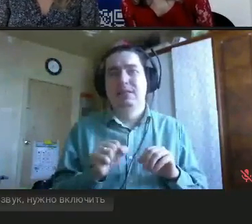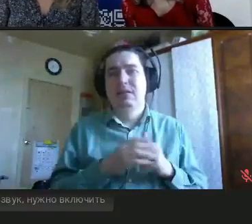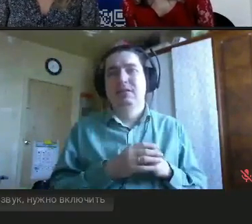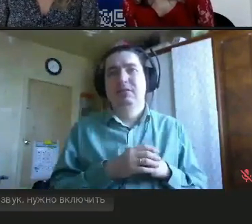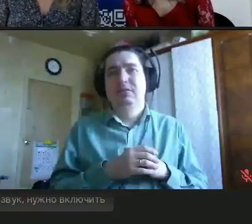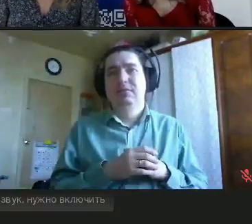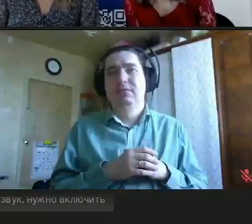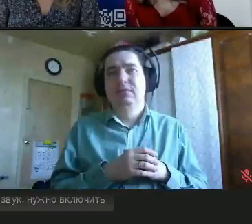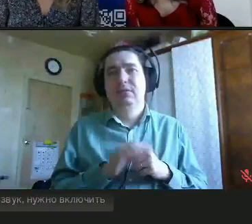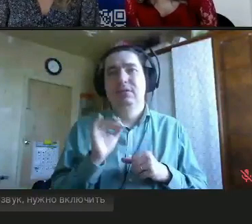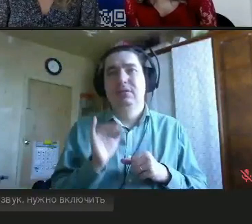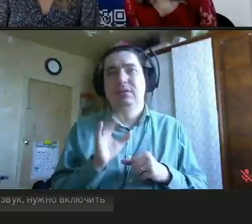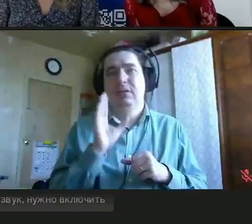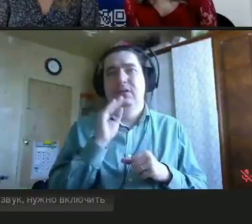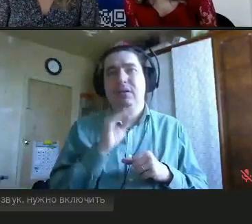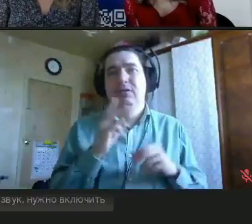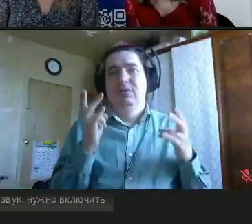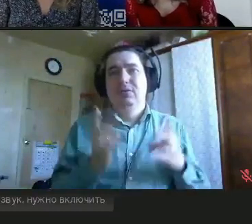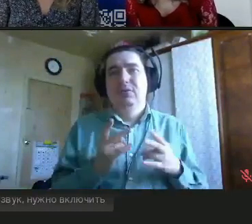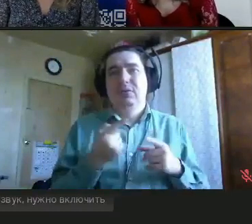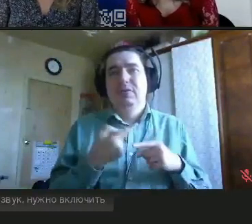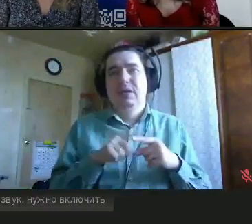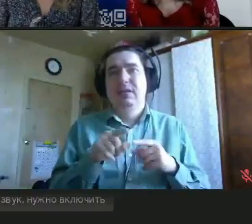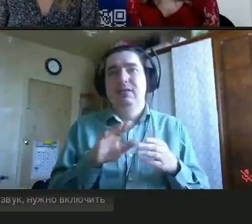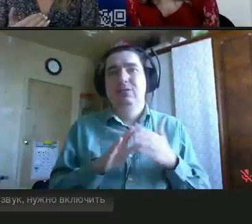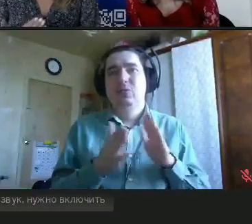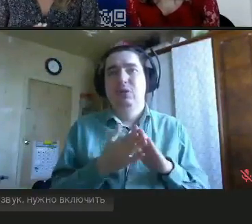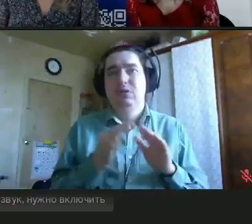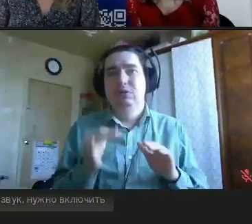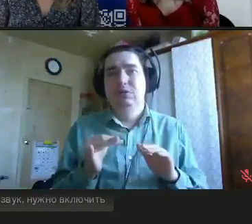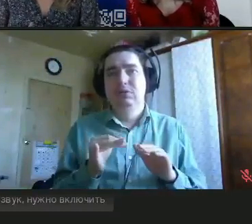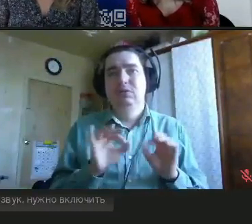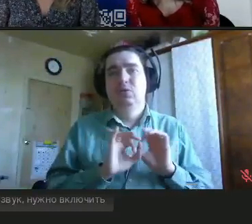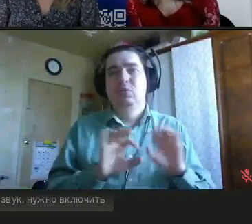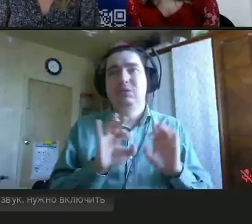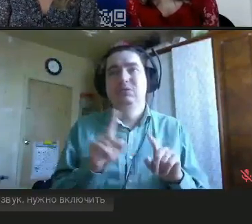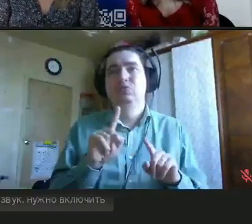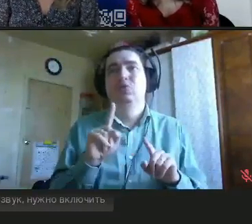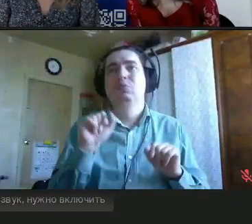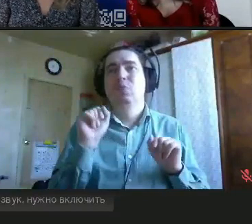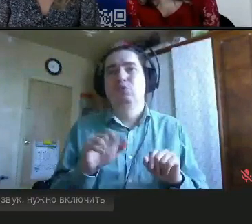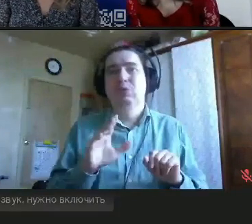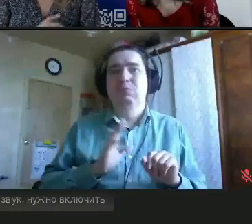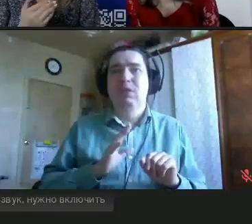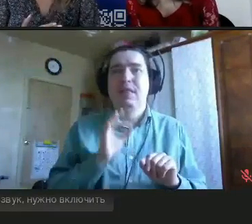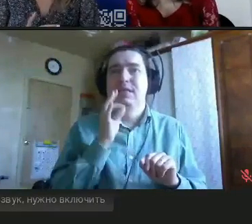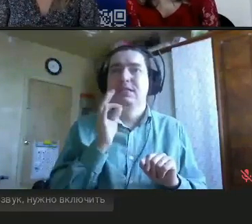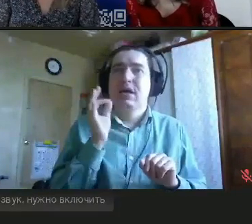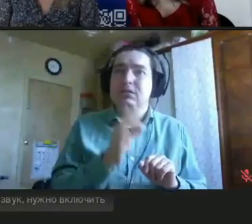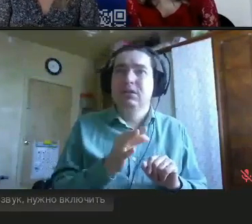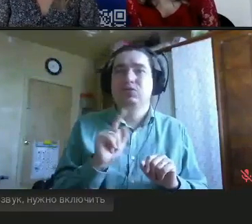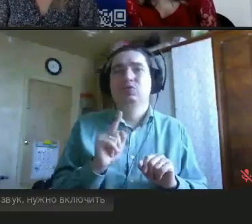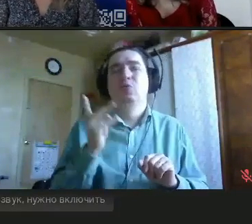негатив. И когда мы с ним обсуждали эту ситуацию, когда мы ему объяснили, что можно было сказать, что